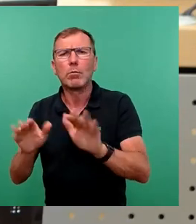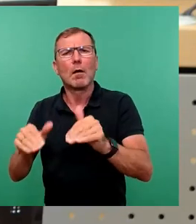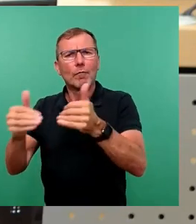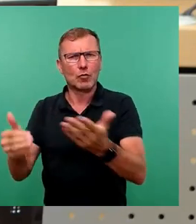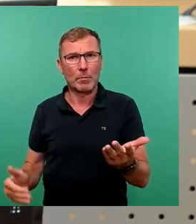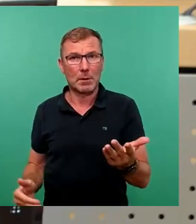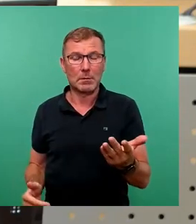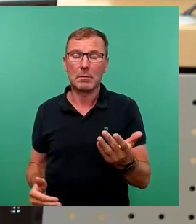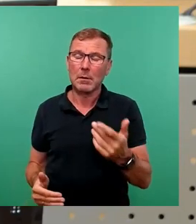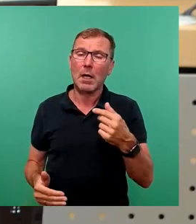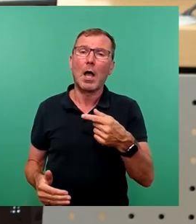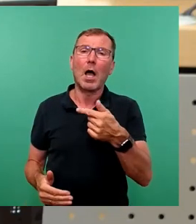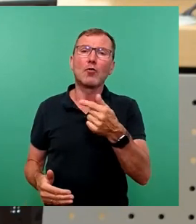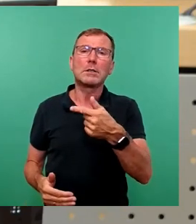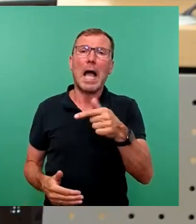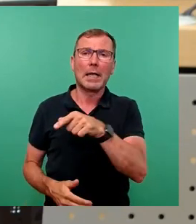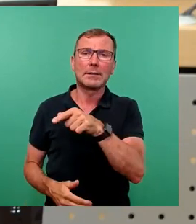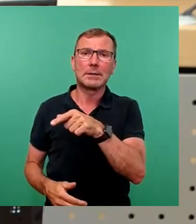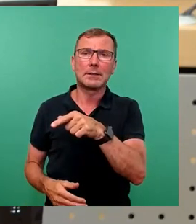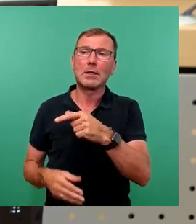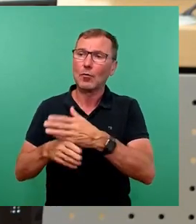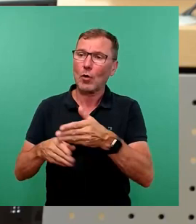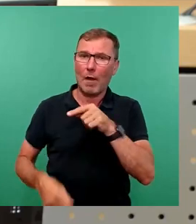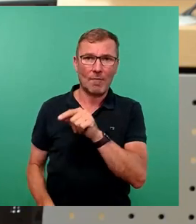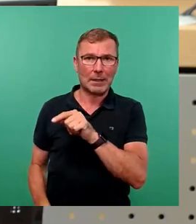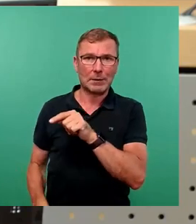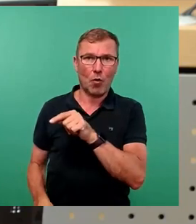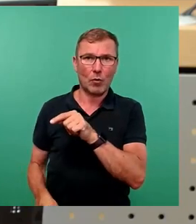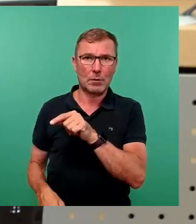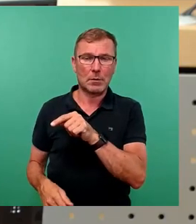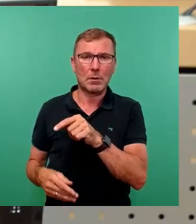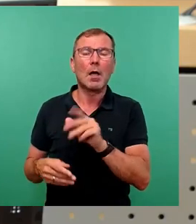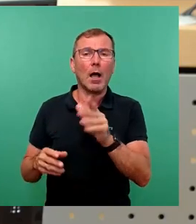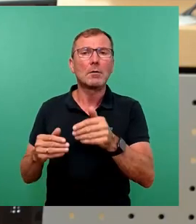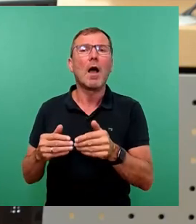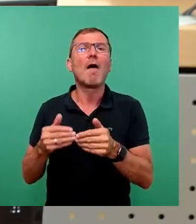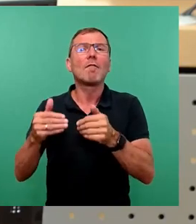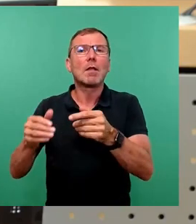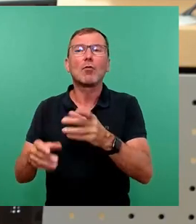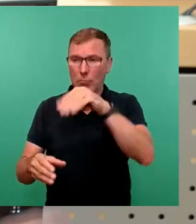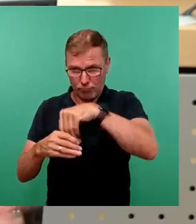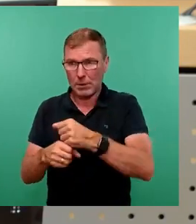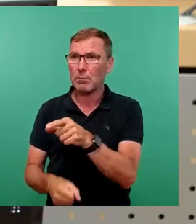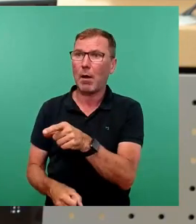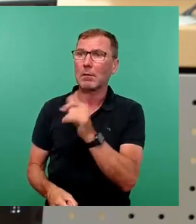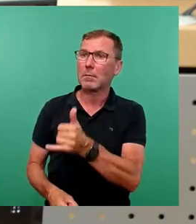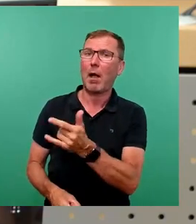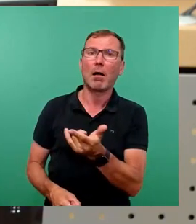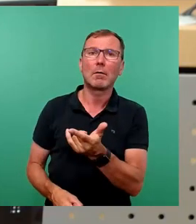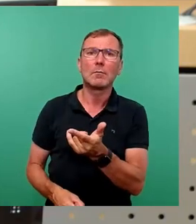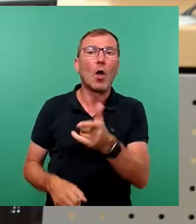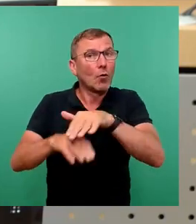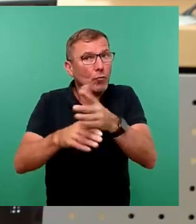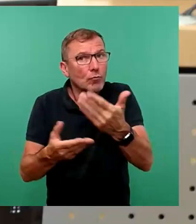lieber Thorsten Hans, am Anfang war auch die grüne Fraktion in der Vertagungskoalition dabei. Ja, es ist so, entschuldigt,